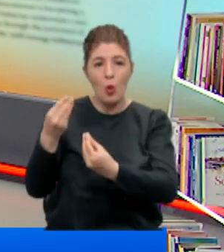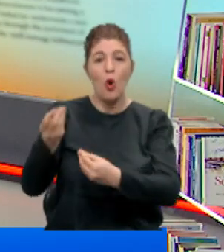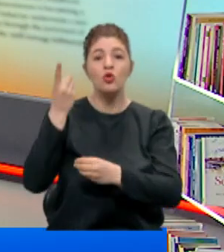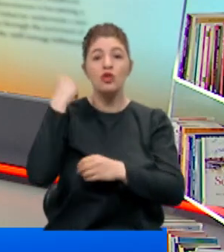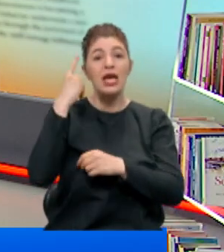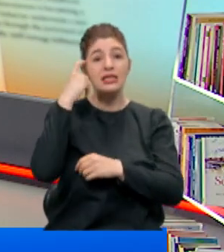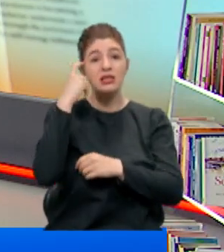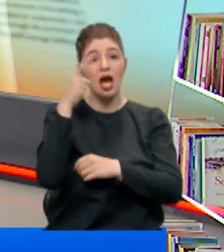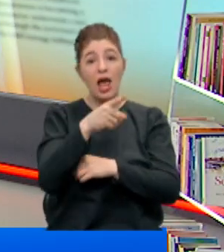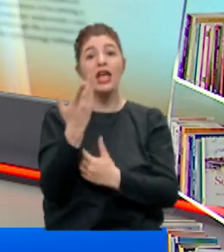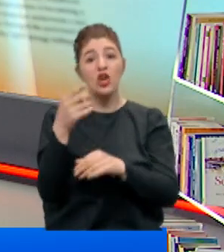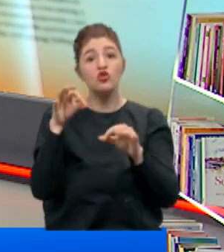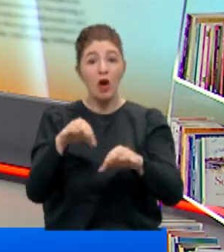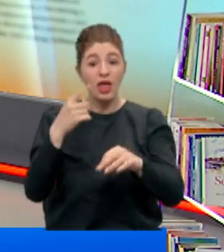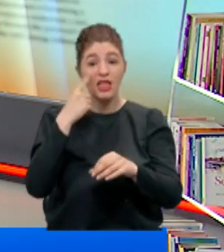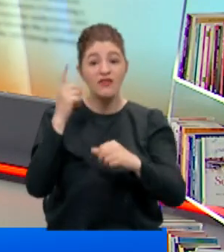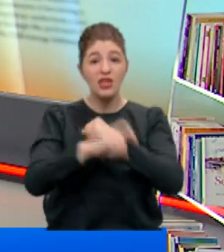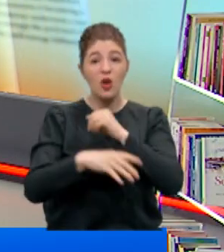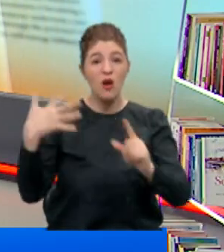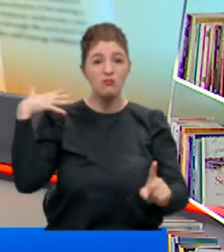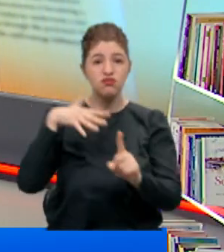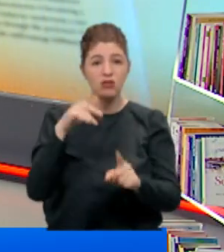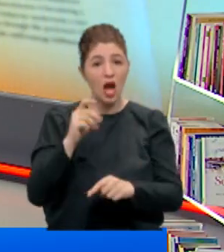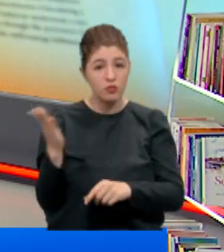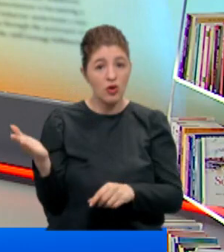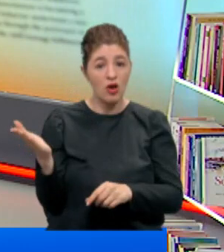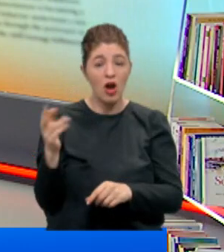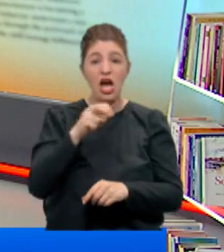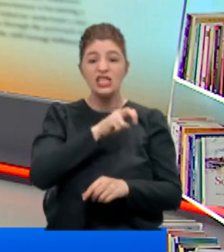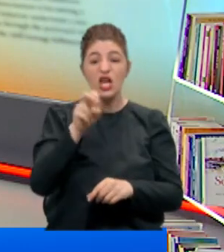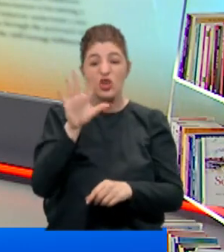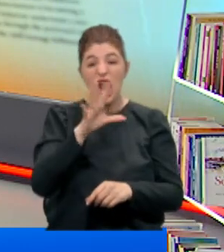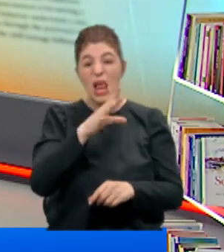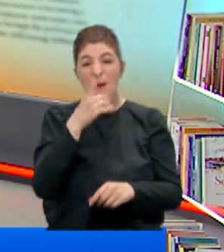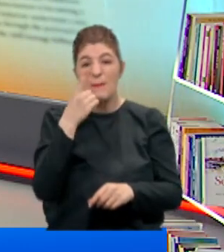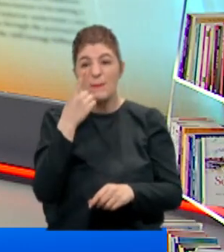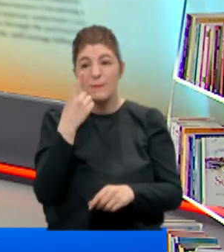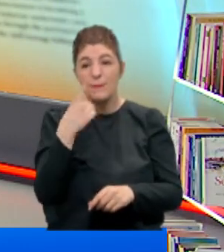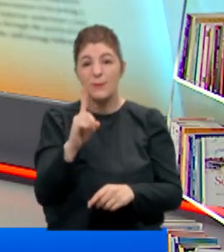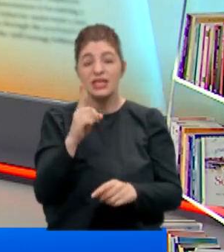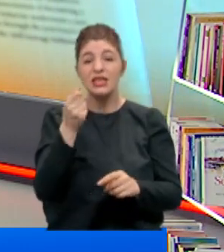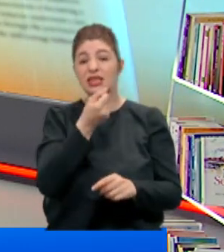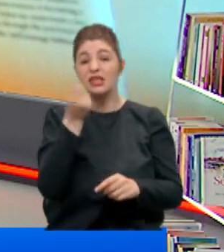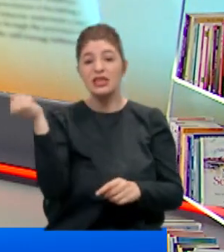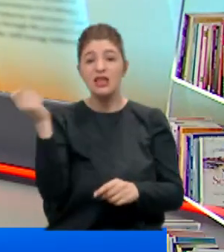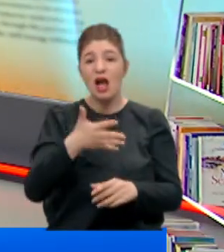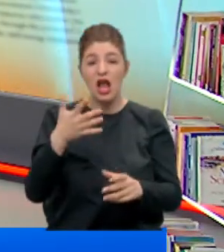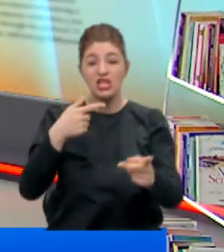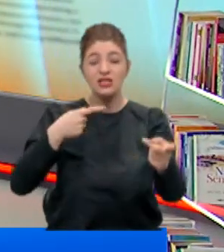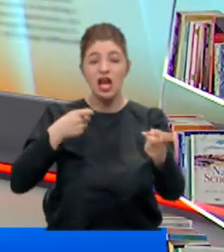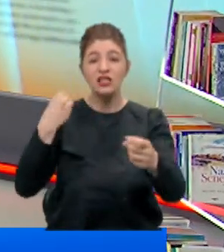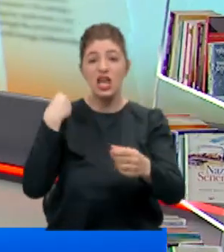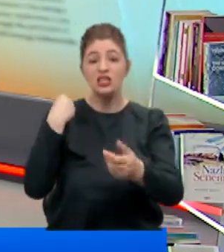İsrail'e ki şu anda devlet terörü uygulamakta, 850 bin silahlık yeni bir satış